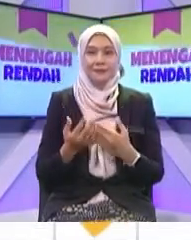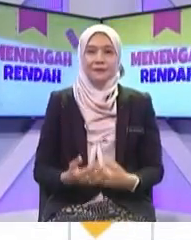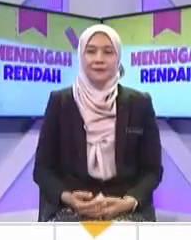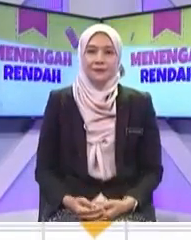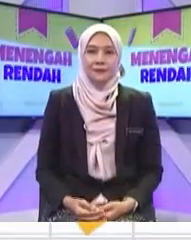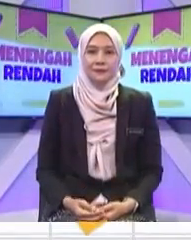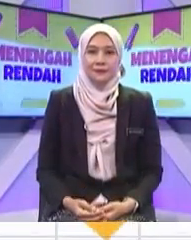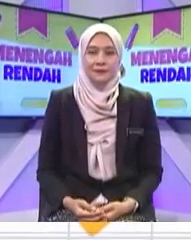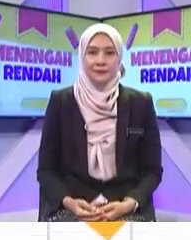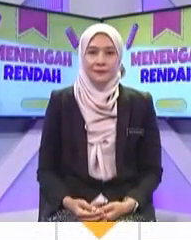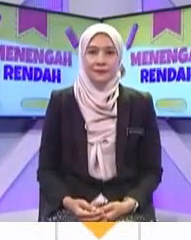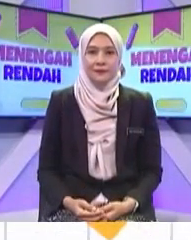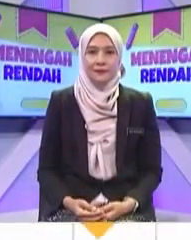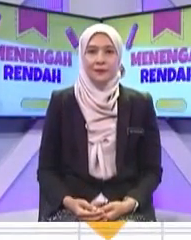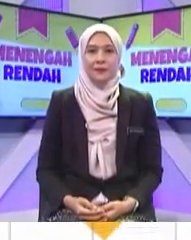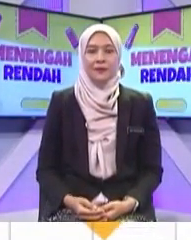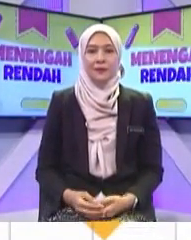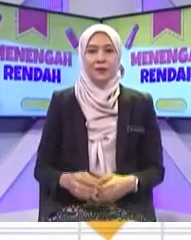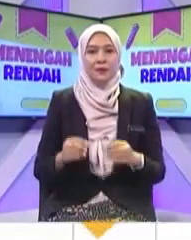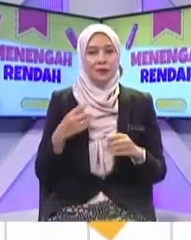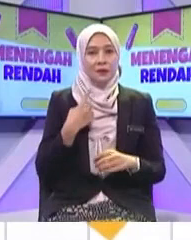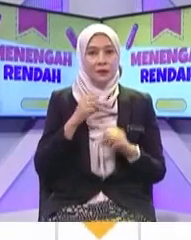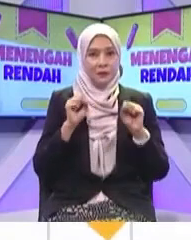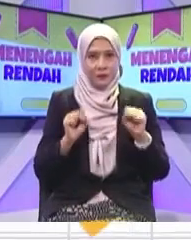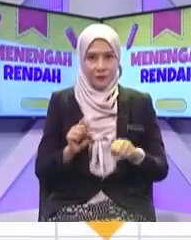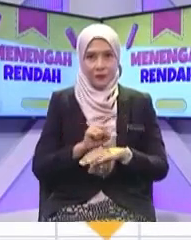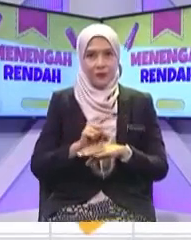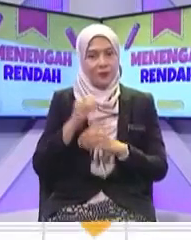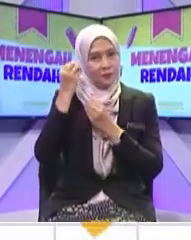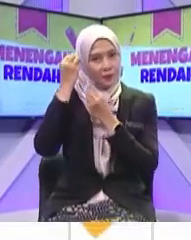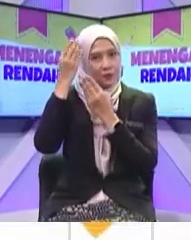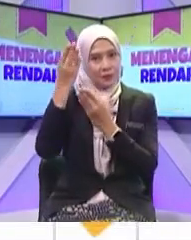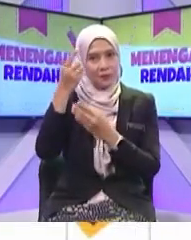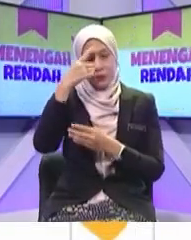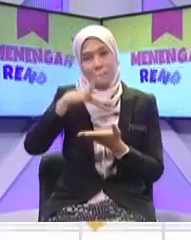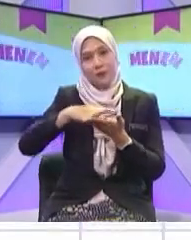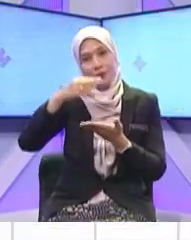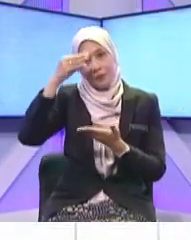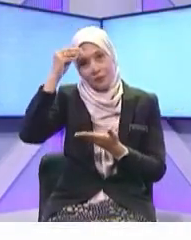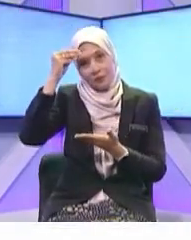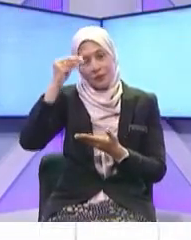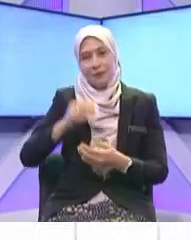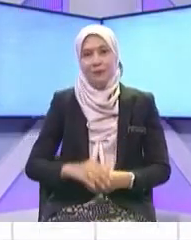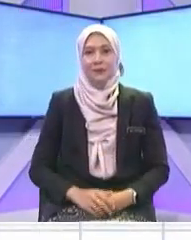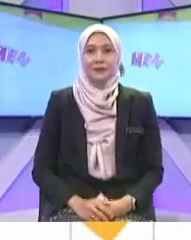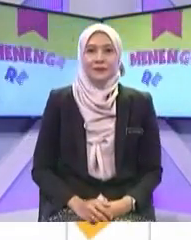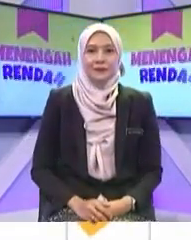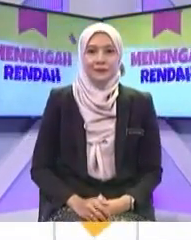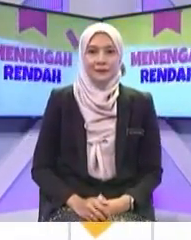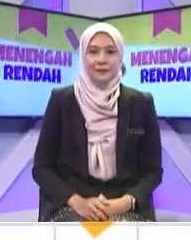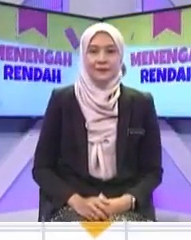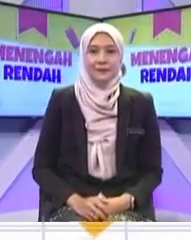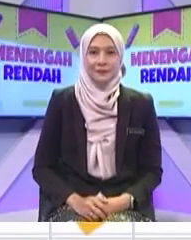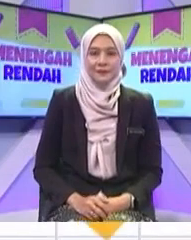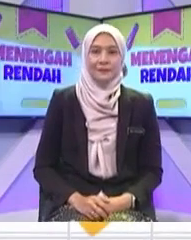gunakan Untuk kita Cemerlang Betul Dalam pelajaran kita Ya Okey Terima kasih Adik Khalif nanti kita bagi Penelayan kepada Adik